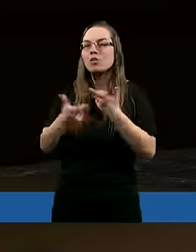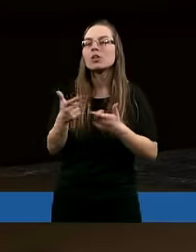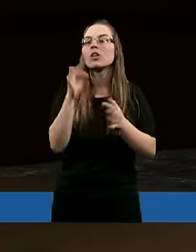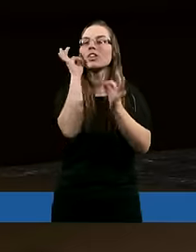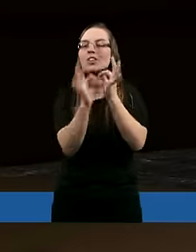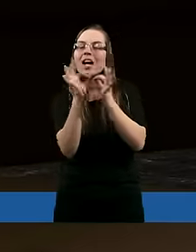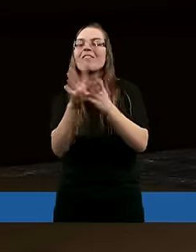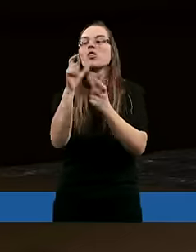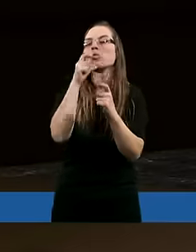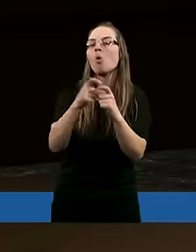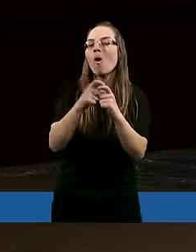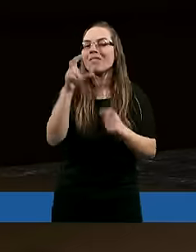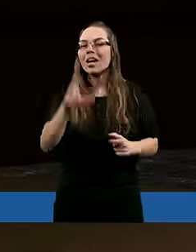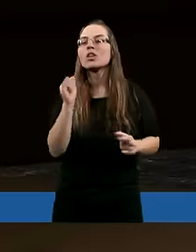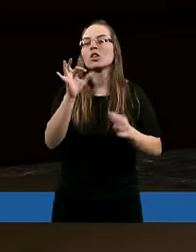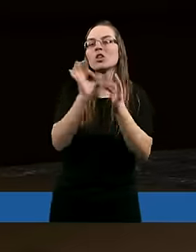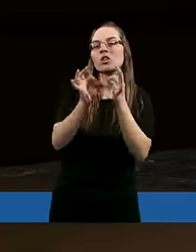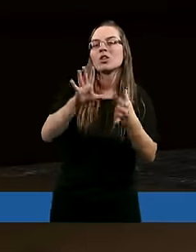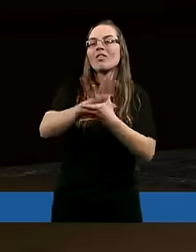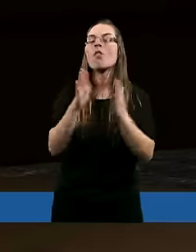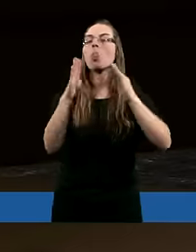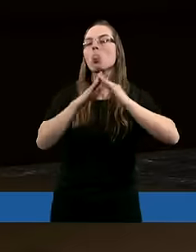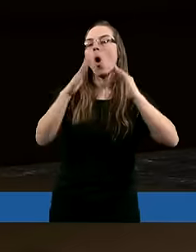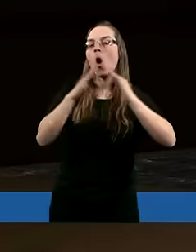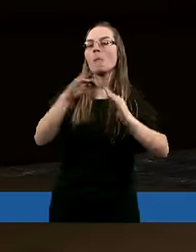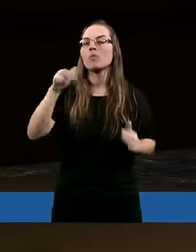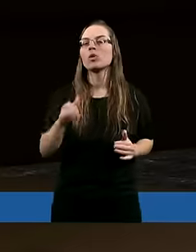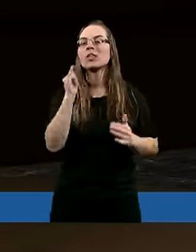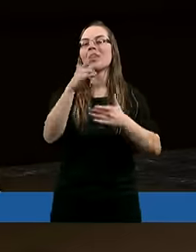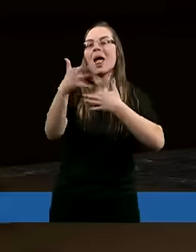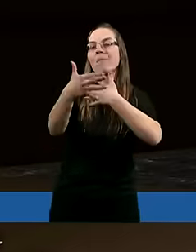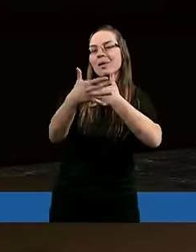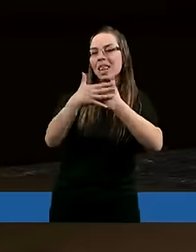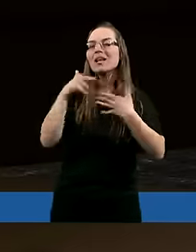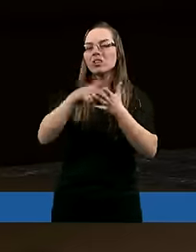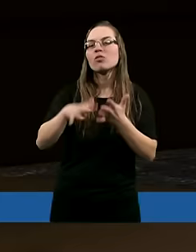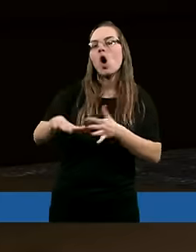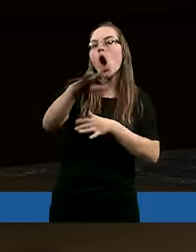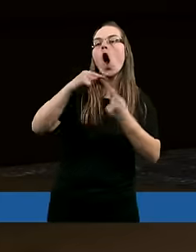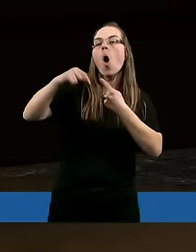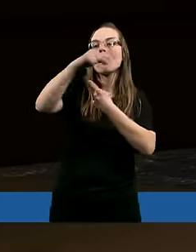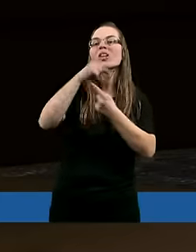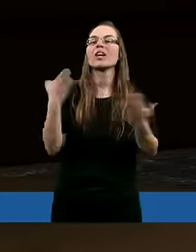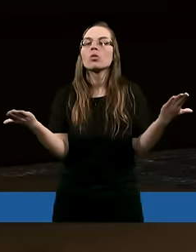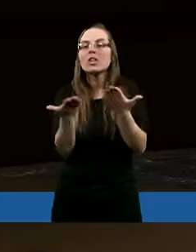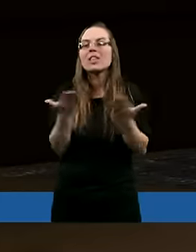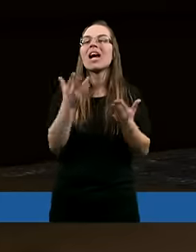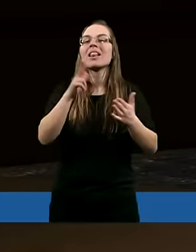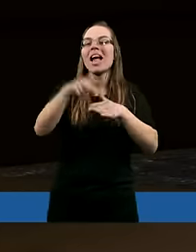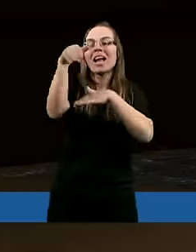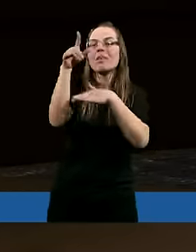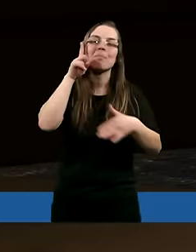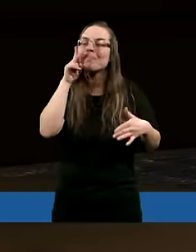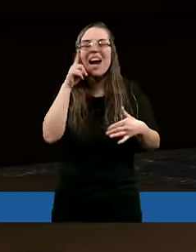szczególnie w słowach i szczególnie w domu. W tym najbliższym otoczeniu, gdy na